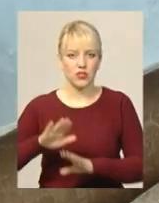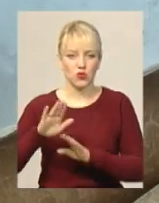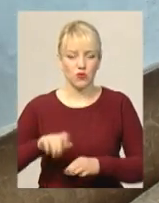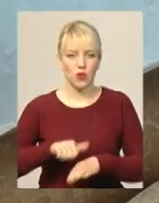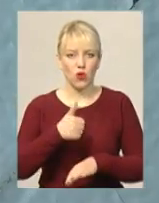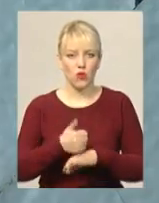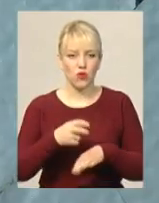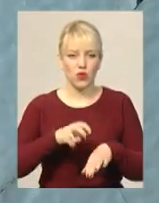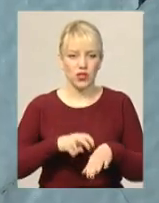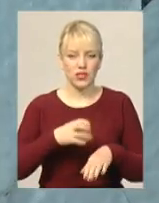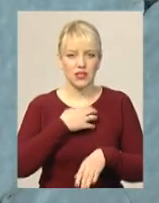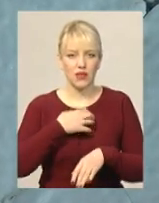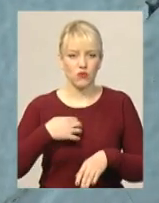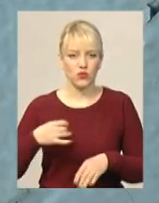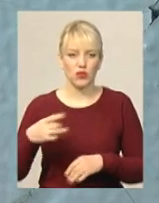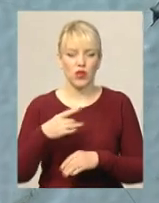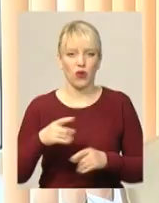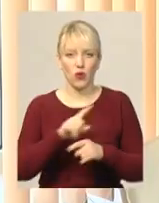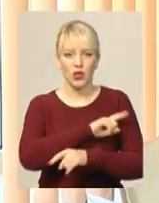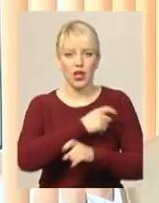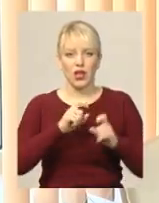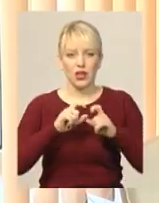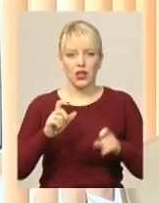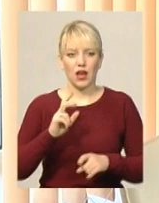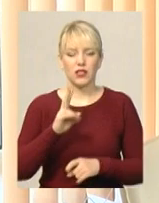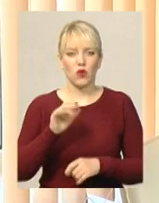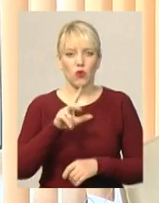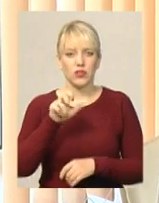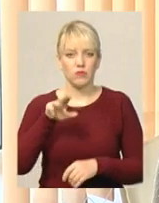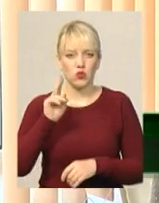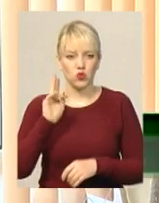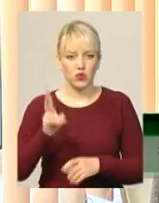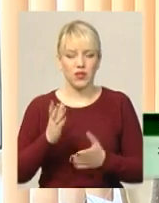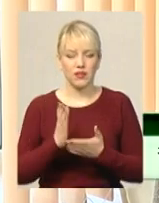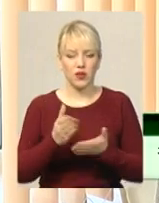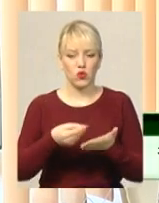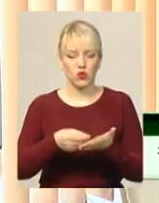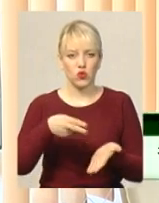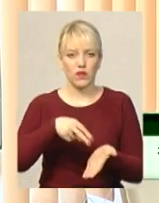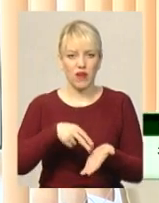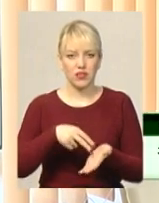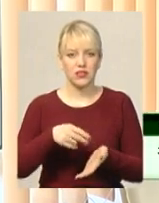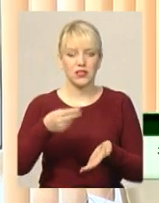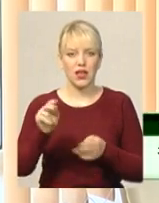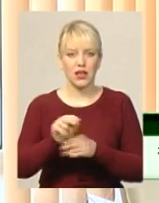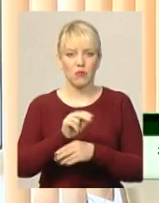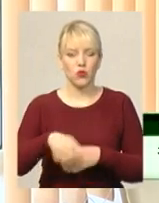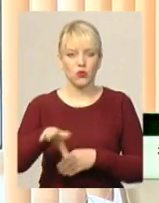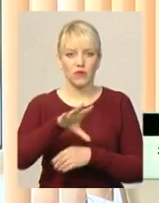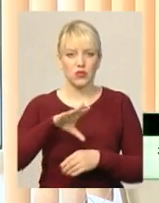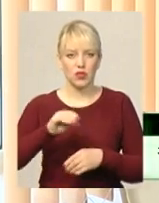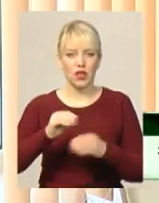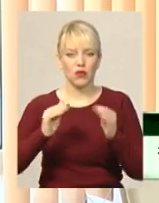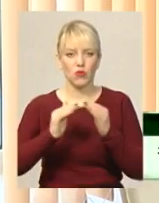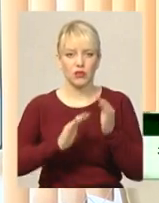Славуцької районної лікарні Світлана Кузьмінчук Є кошторисна вартість ремонту всієї будівлі, яка